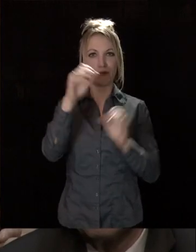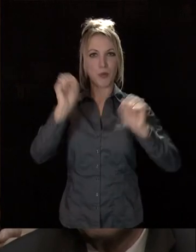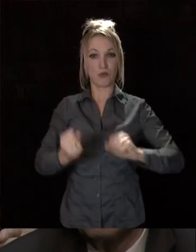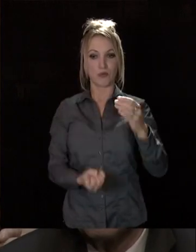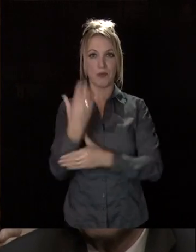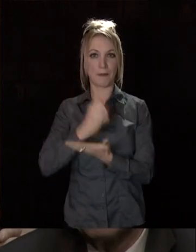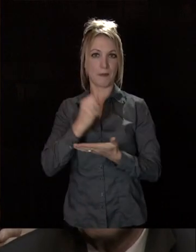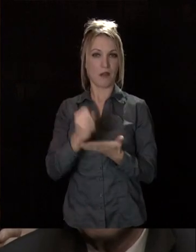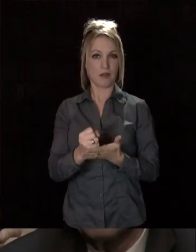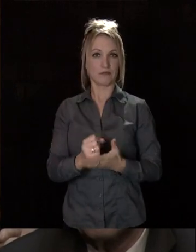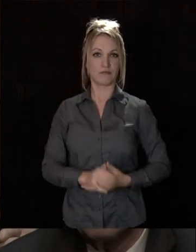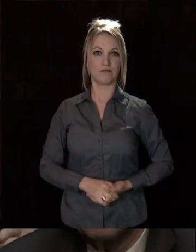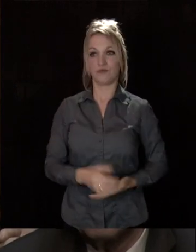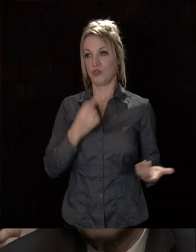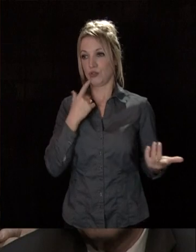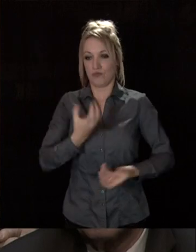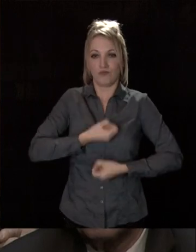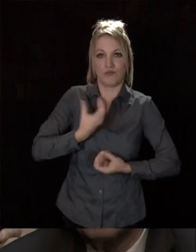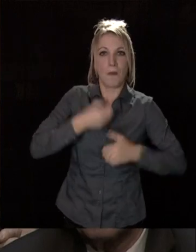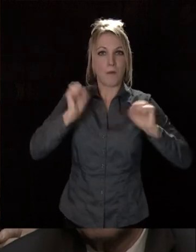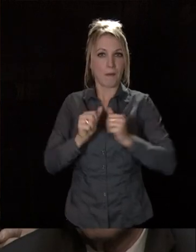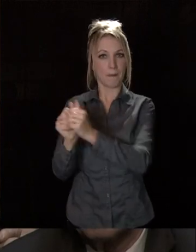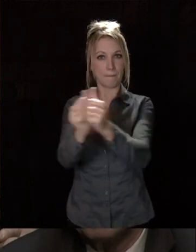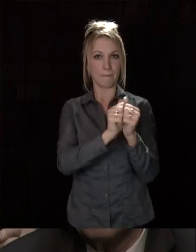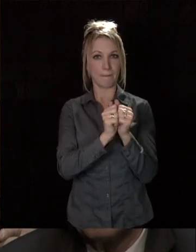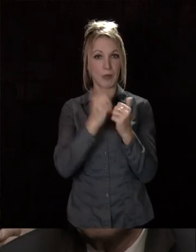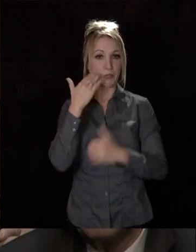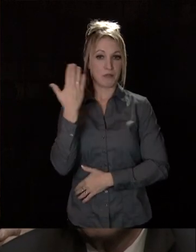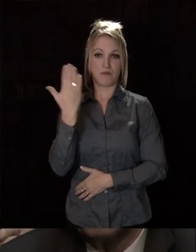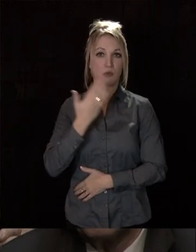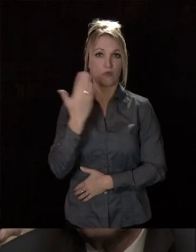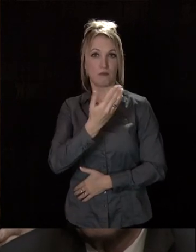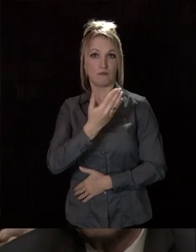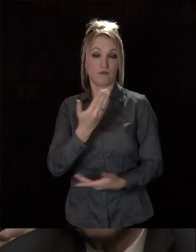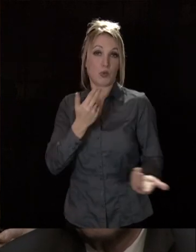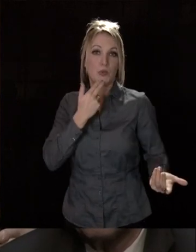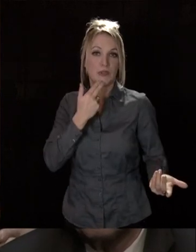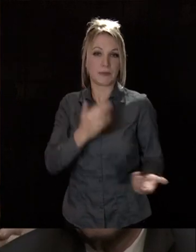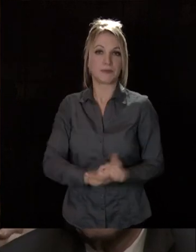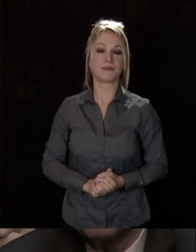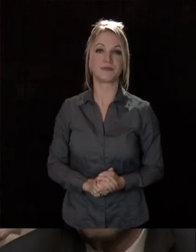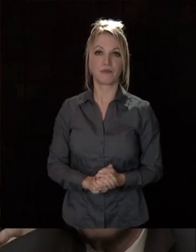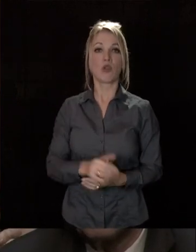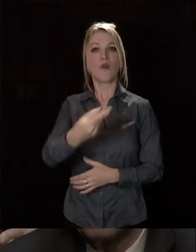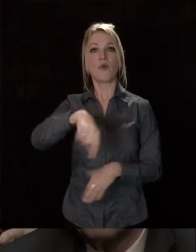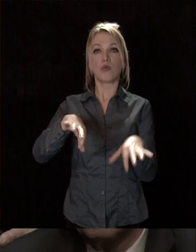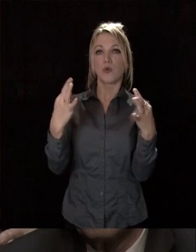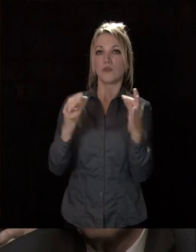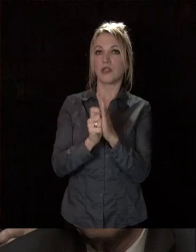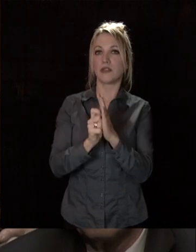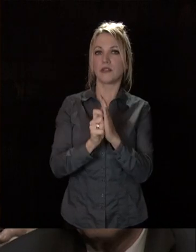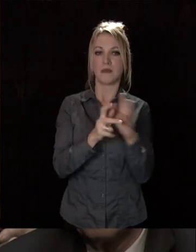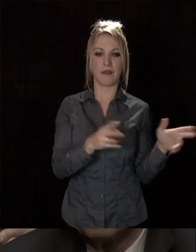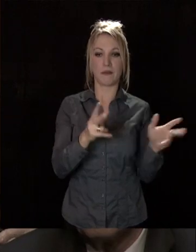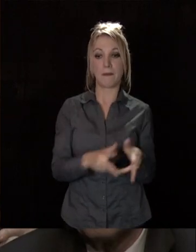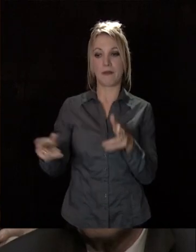marque et parler d'une voix commune, chaque fois, bien sûr, que ce sera utile. Vous trouverez au cours de la seconde partie